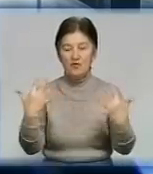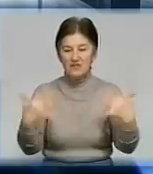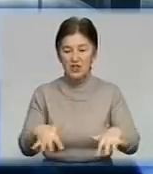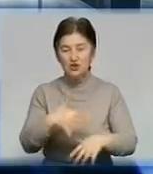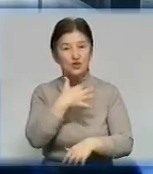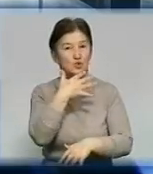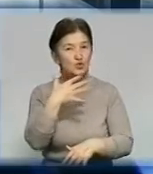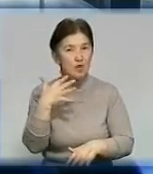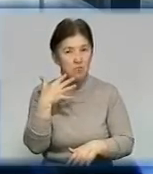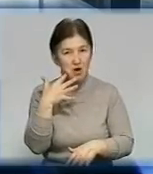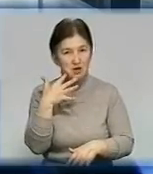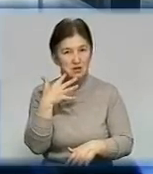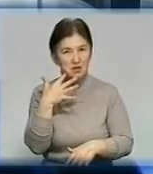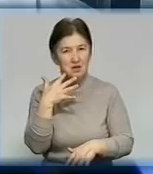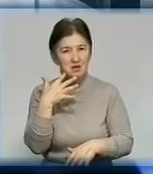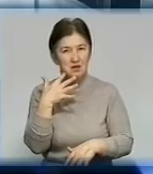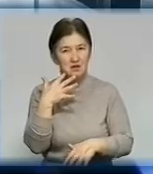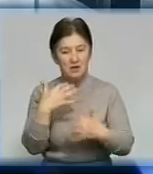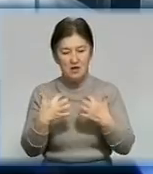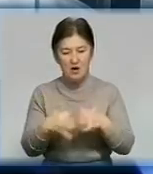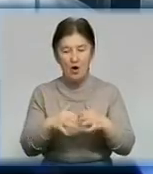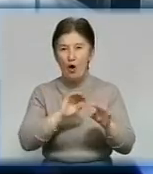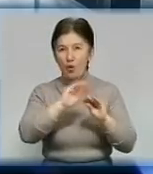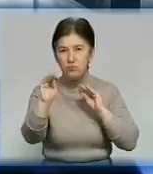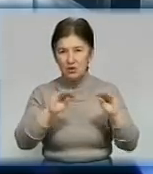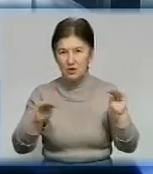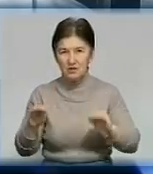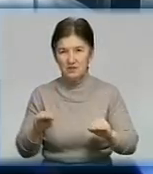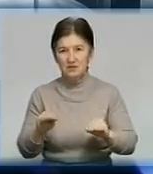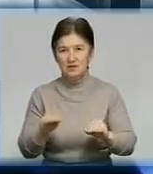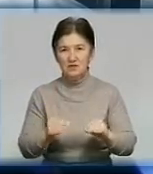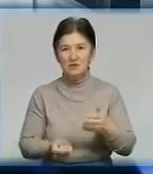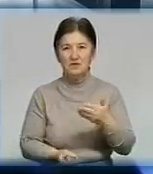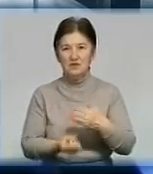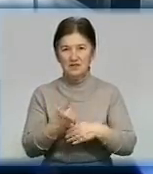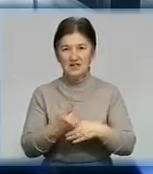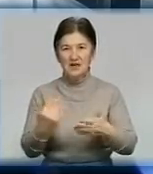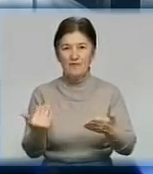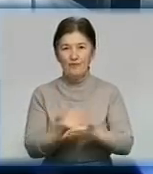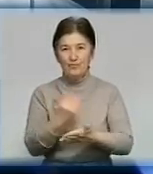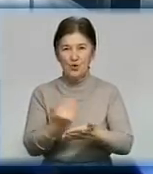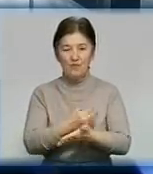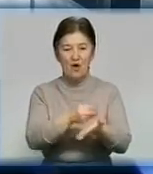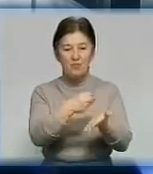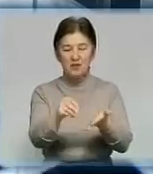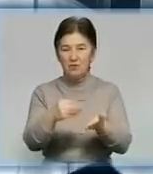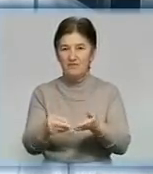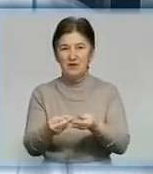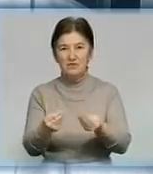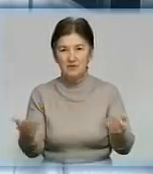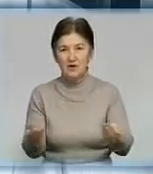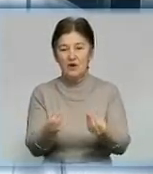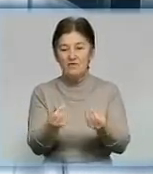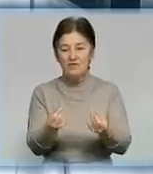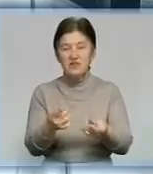обладнання, тому що виходило з ладу, а нове придбавати не було за що. Ми фінансово